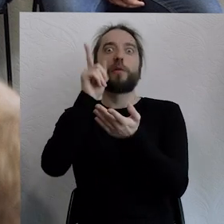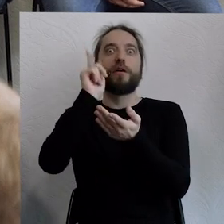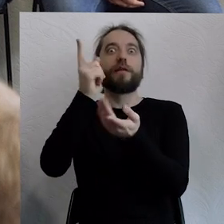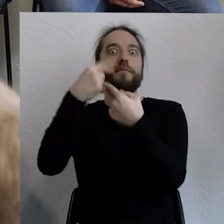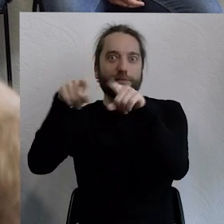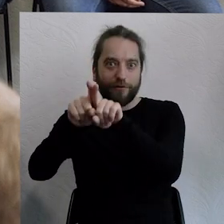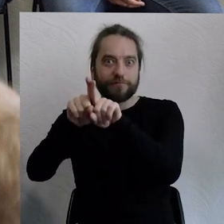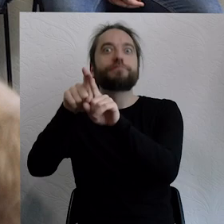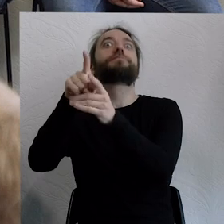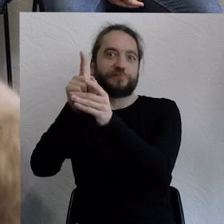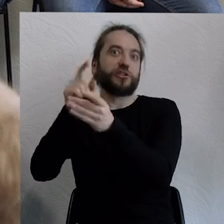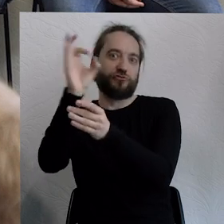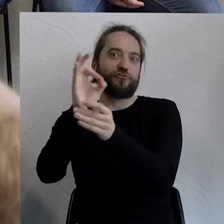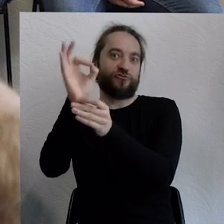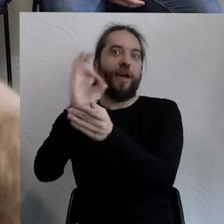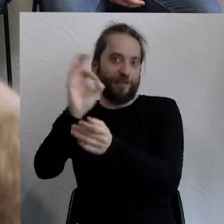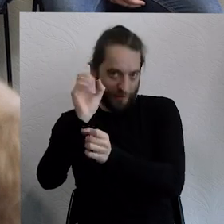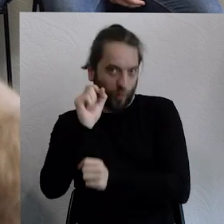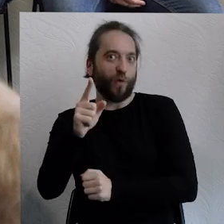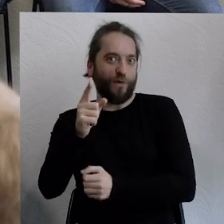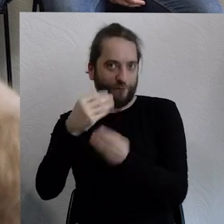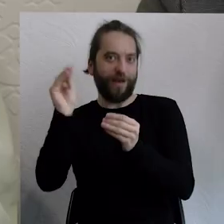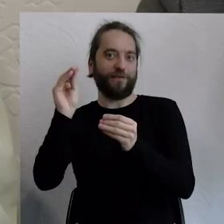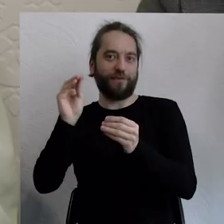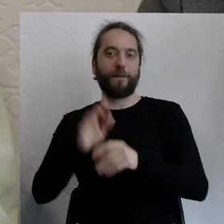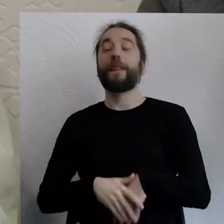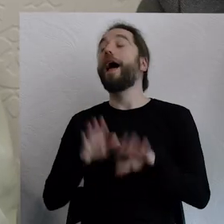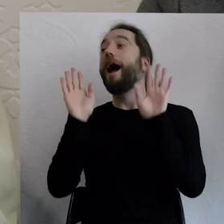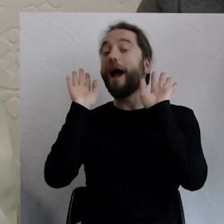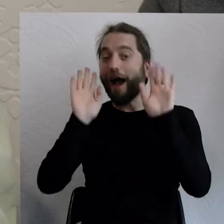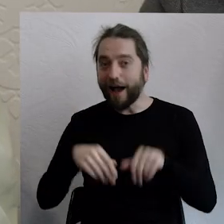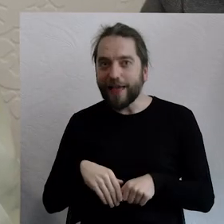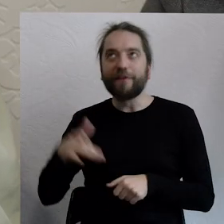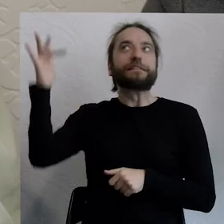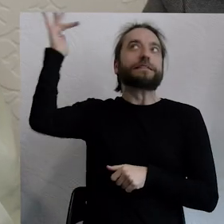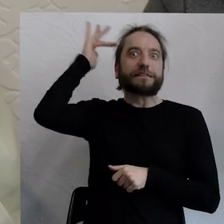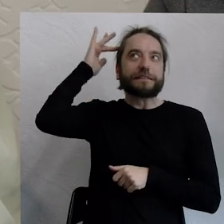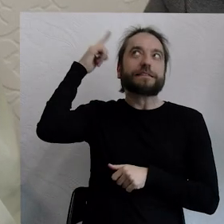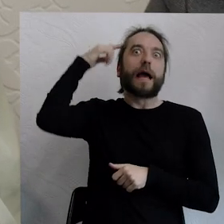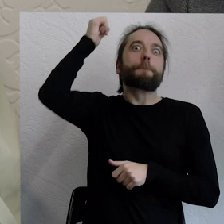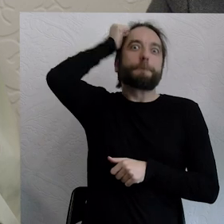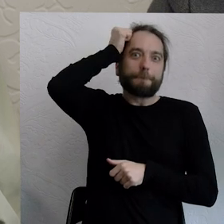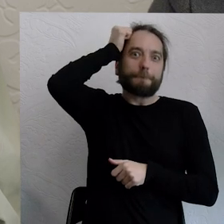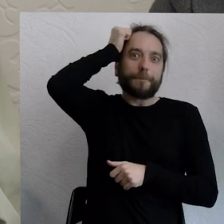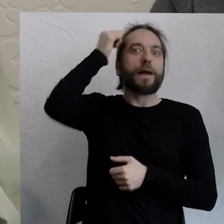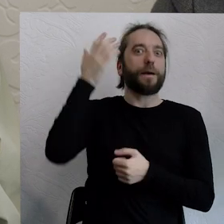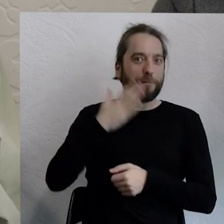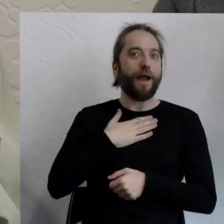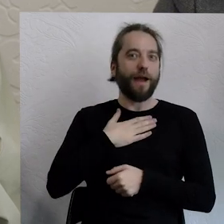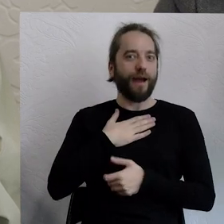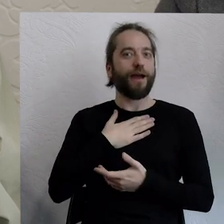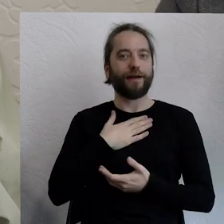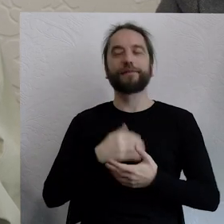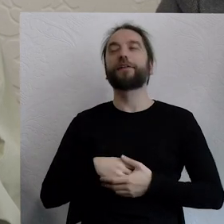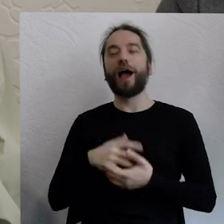się rzeczywistością. Ba, utrwalane gdzieś tam nam się zachowują. A o tym,